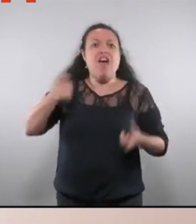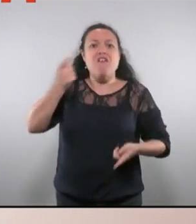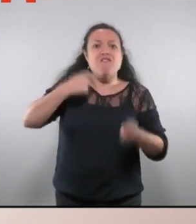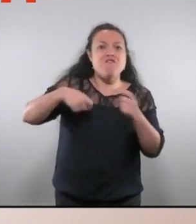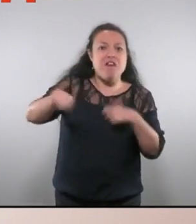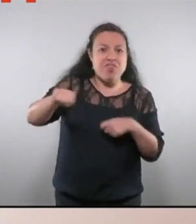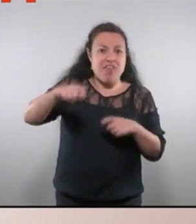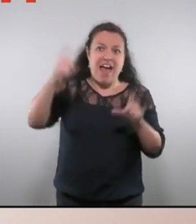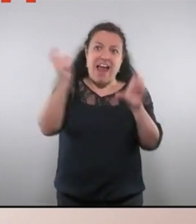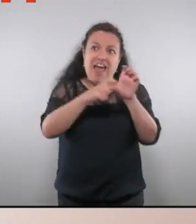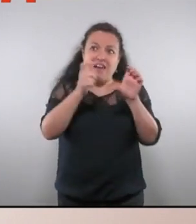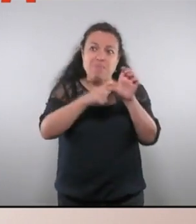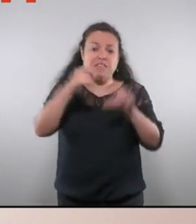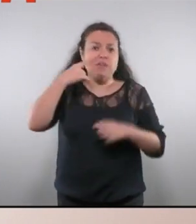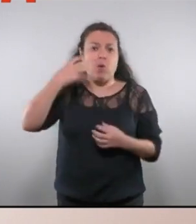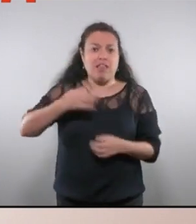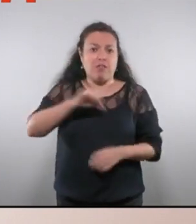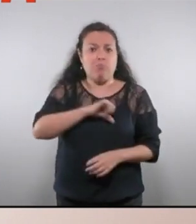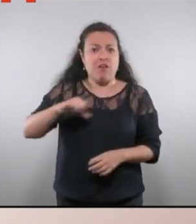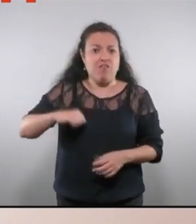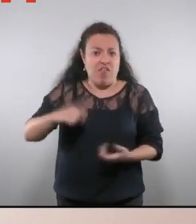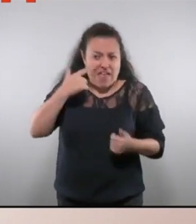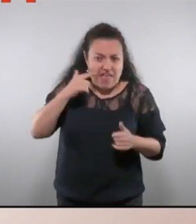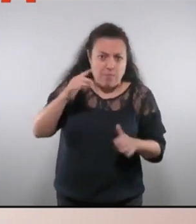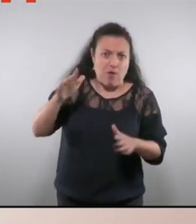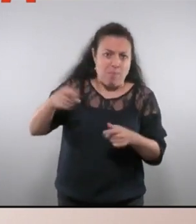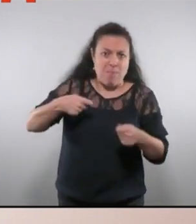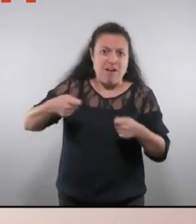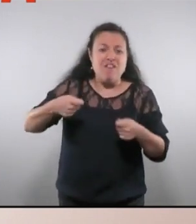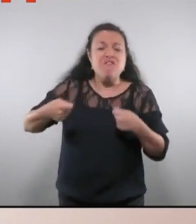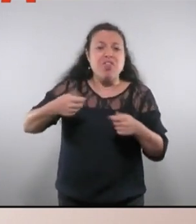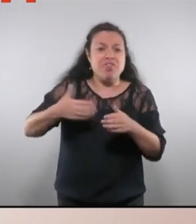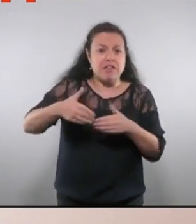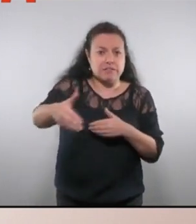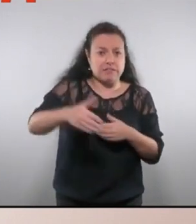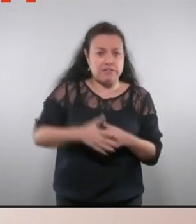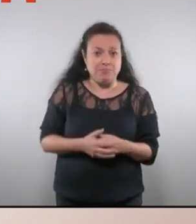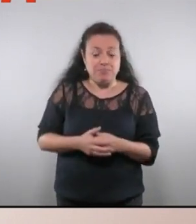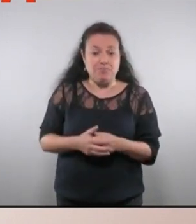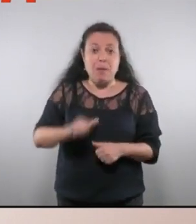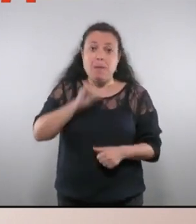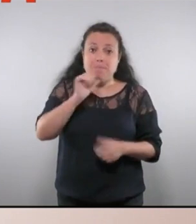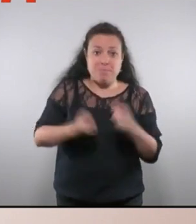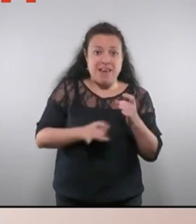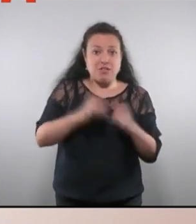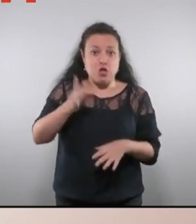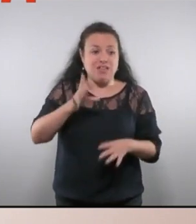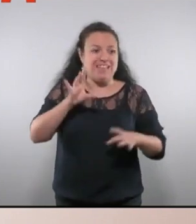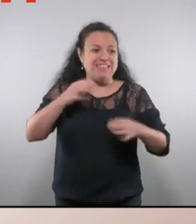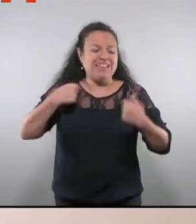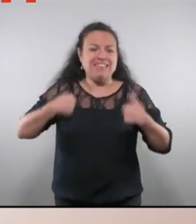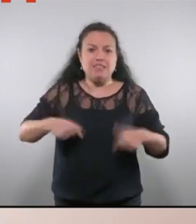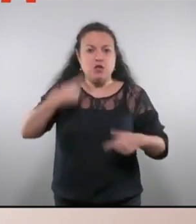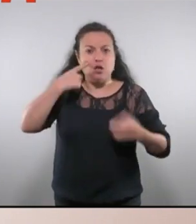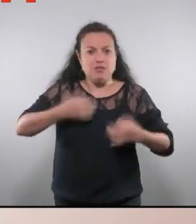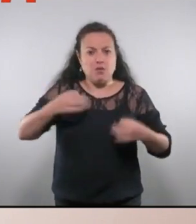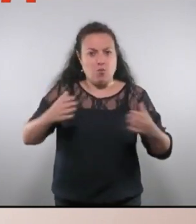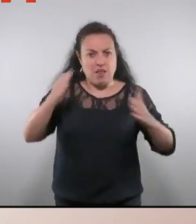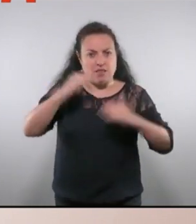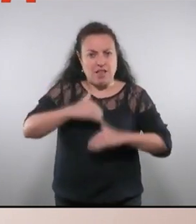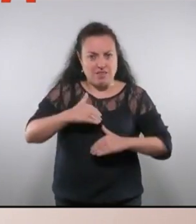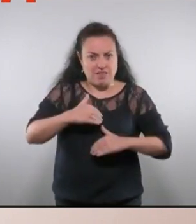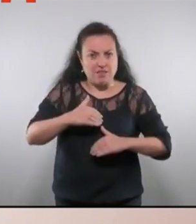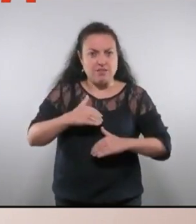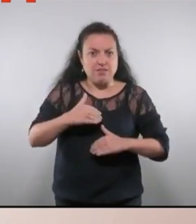seguretat privada. Ja ens diran quines prebendes tenen amb elles. I és que, malauradament, la sensació d'inseguretat pot